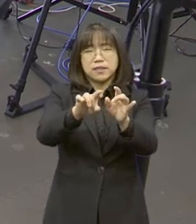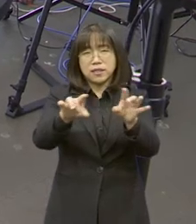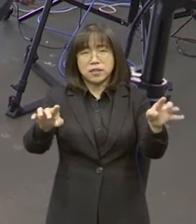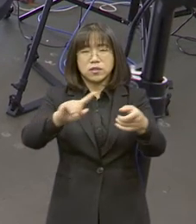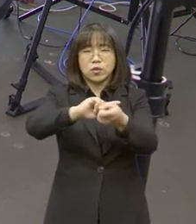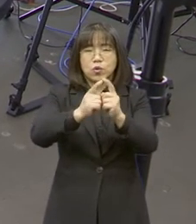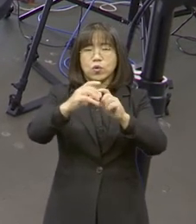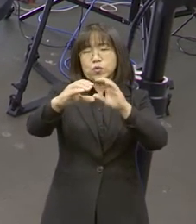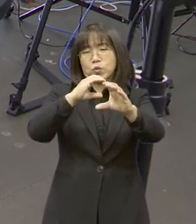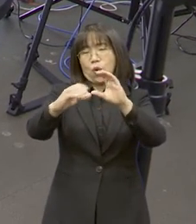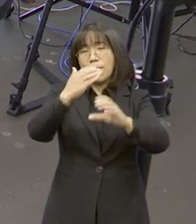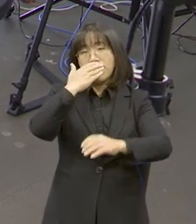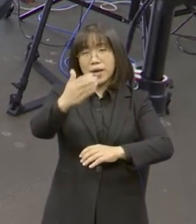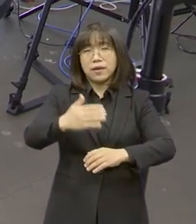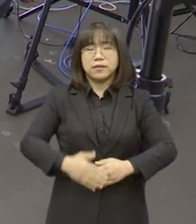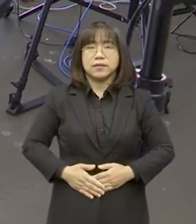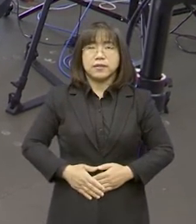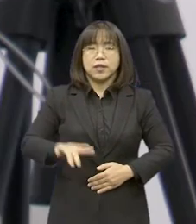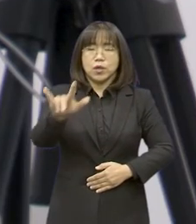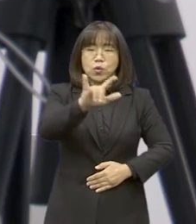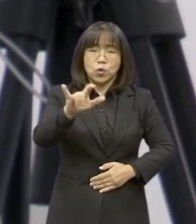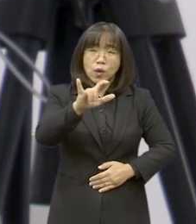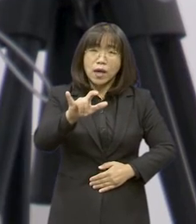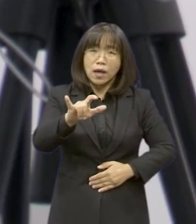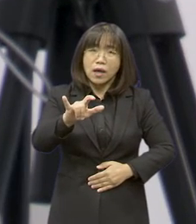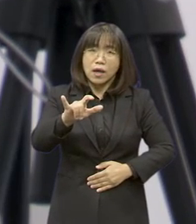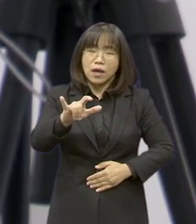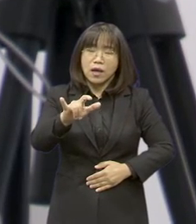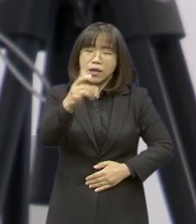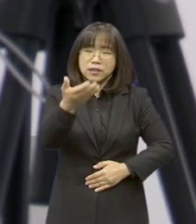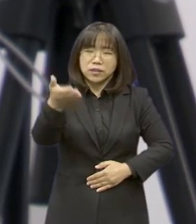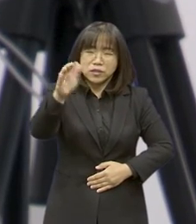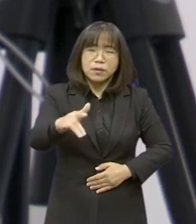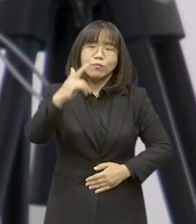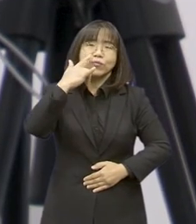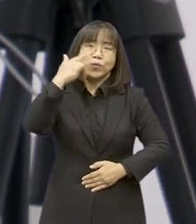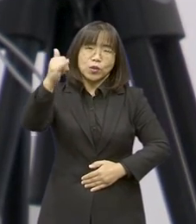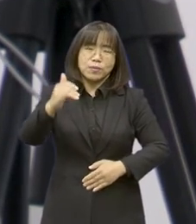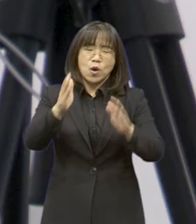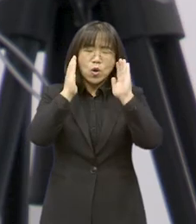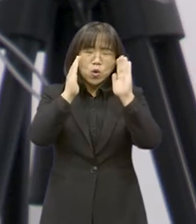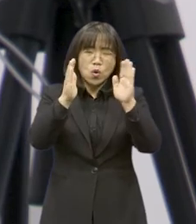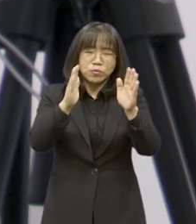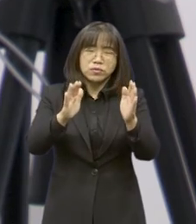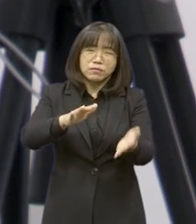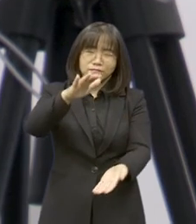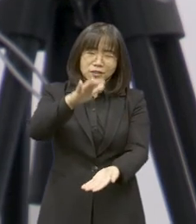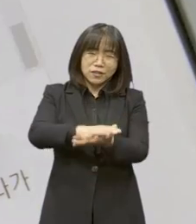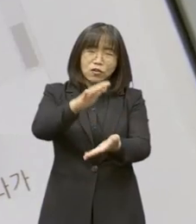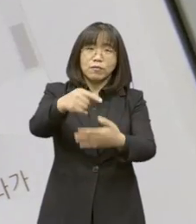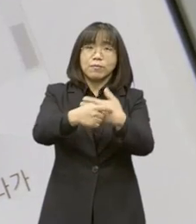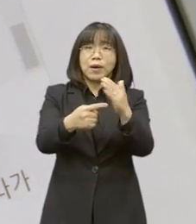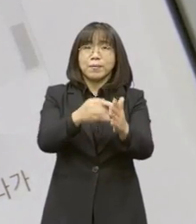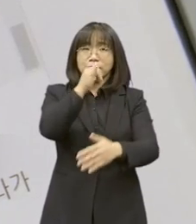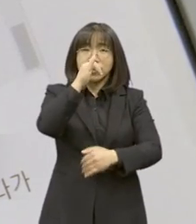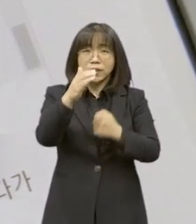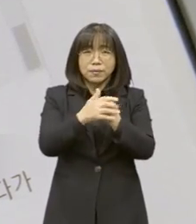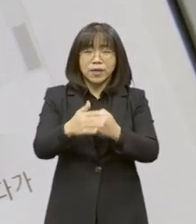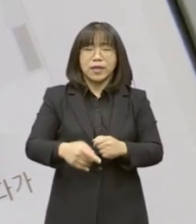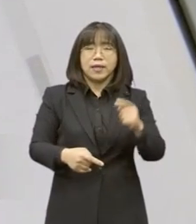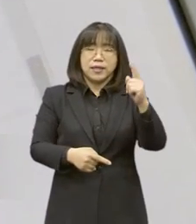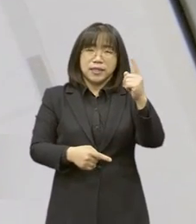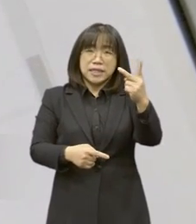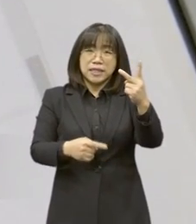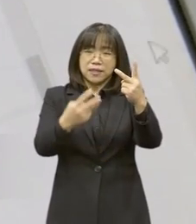댓글을 통해 실시간으로 소통할 수 있습니다. 한편 코로나에도 식을 줄 모르는 학부모들의 교육 열풍으로